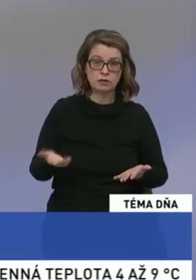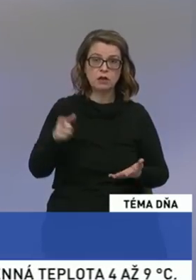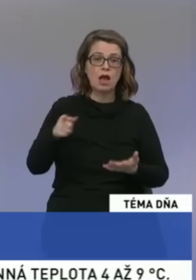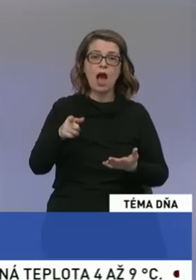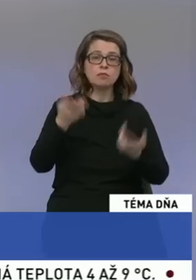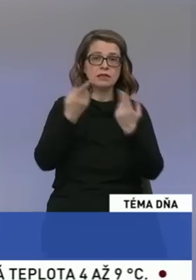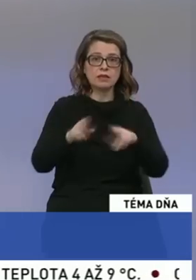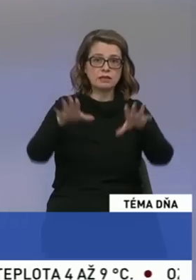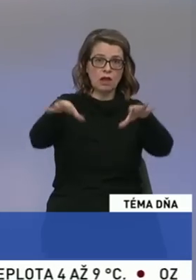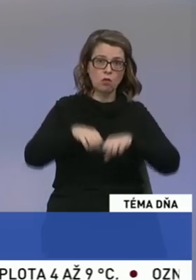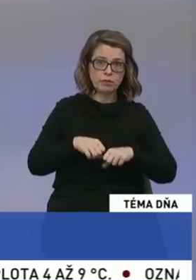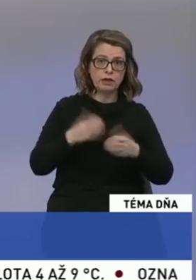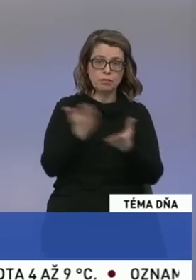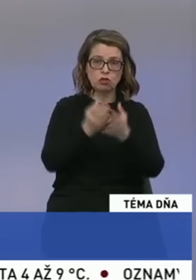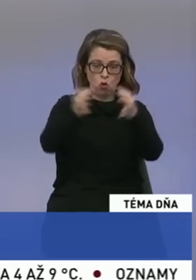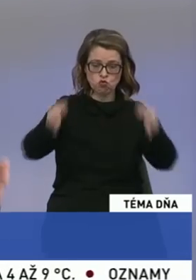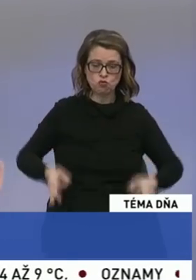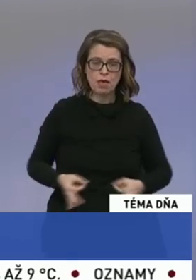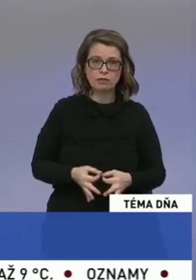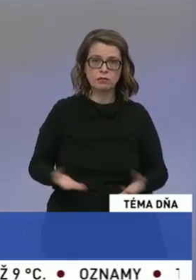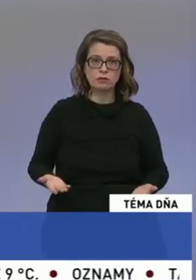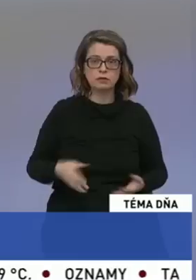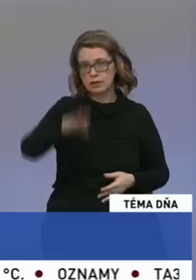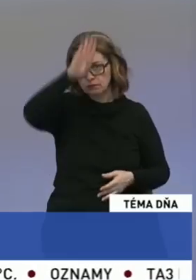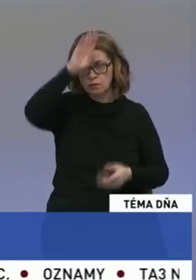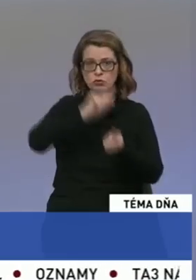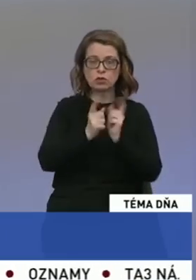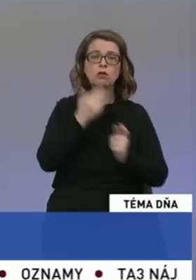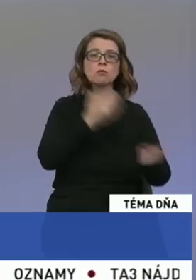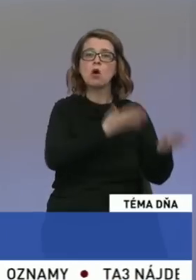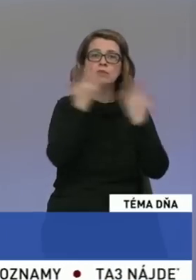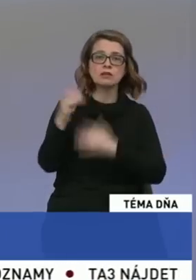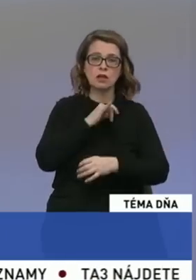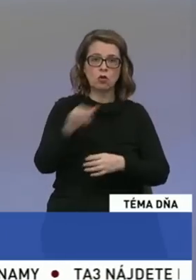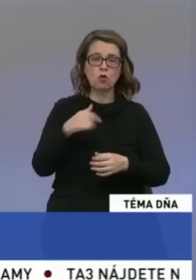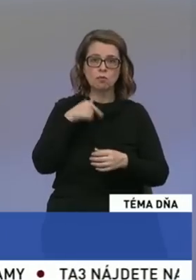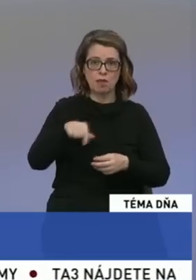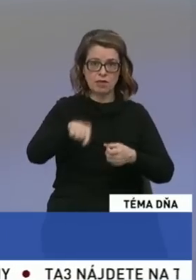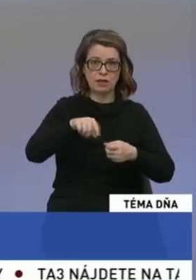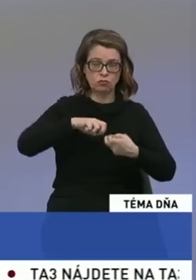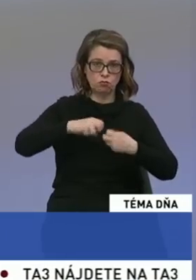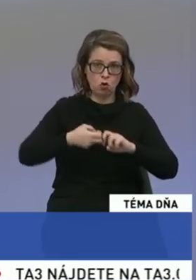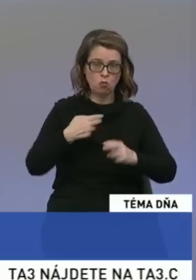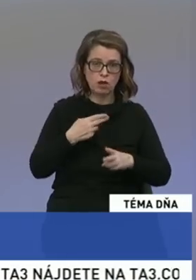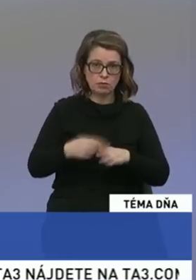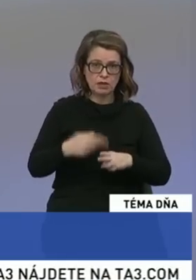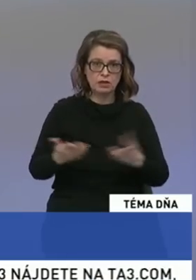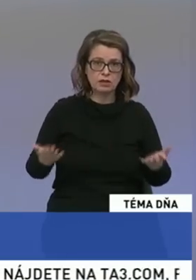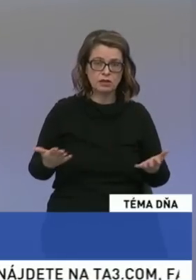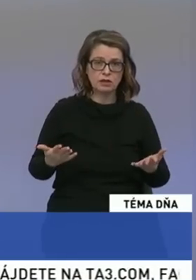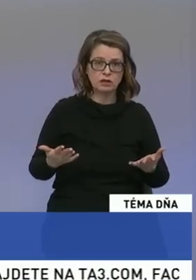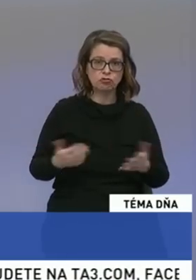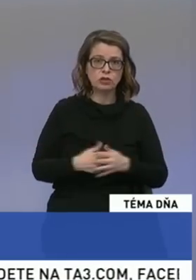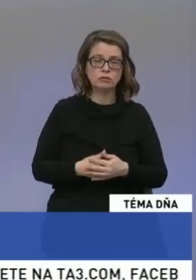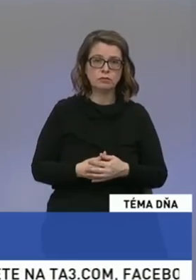dokumentu nedošlo. No takže po desiatich rokoch vlastne zápasíme s týmto problémom. Napriek tomu, že to mám už tretikrát v Národnej